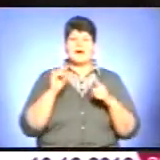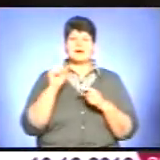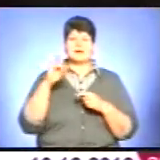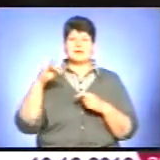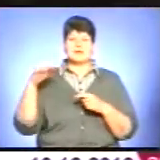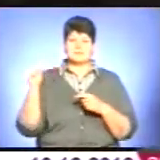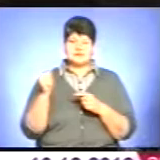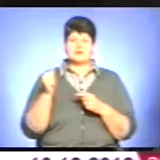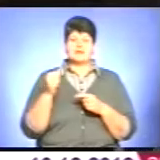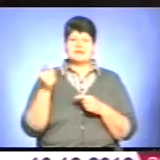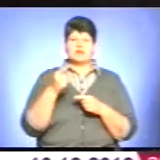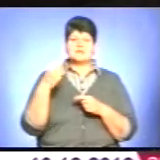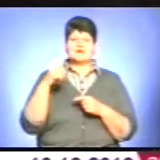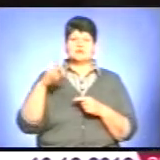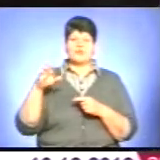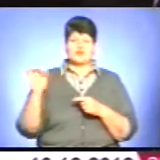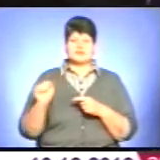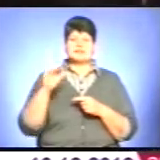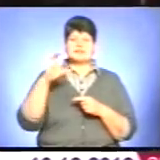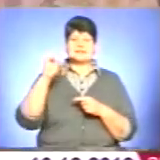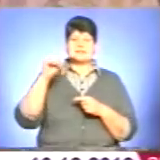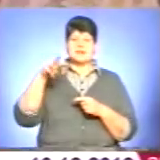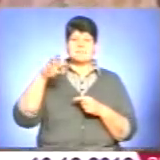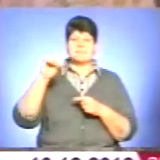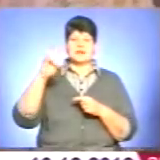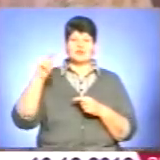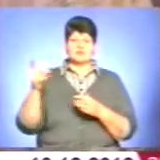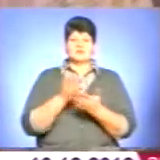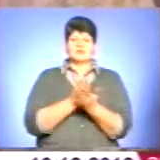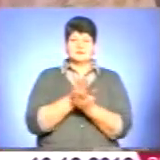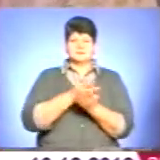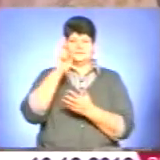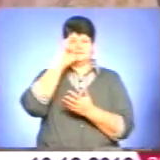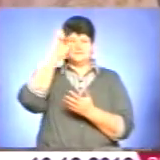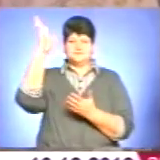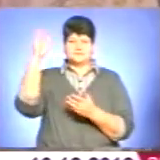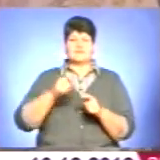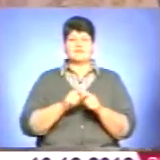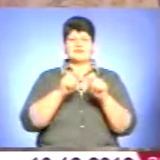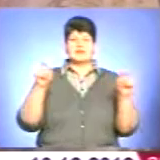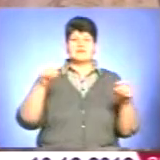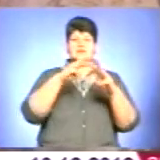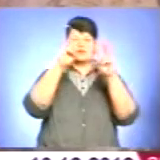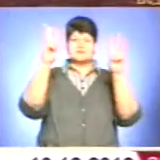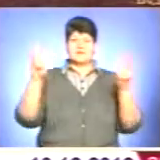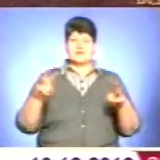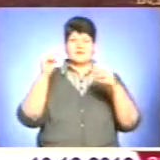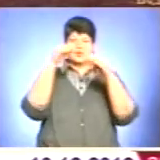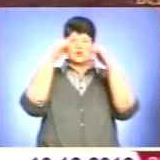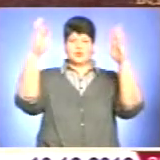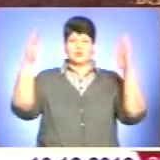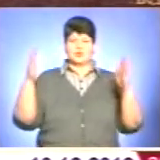Тернопільськозборівський владика Василій Семенюк відправив тут божественну літургію, відкрив і освятив пам'ятну дошку.